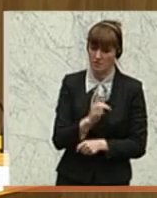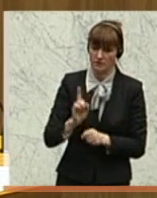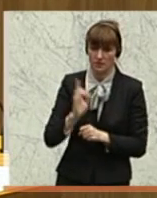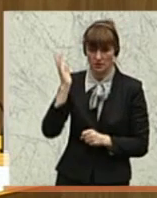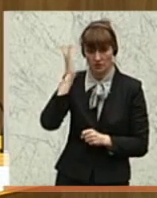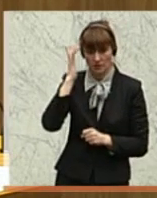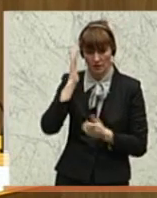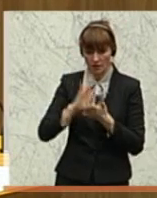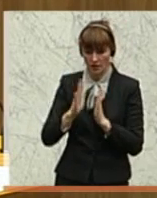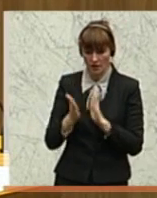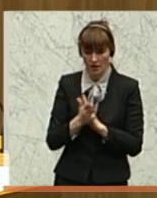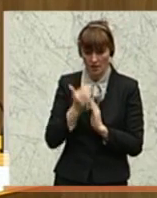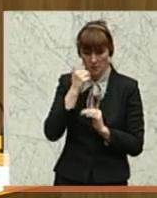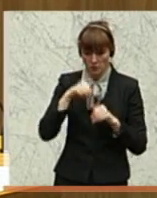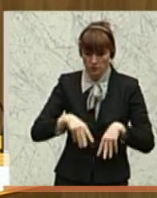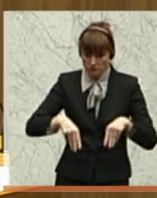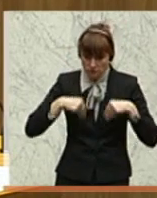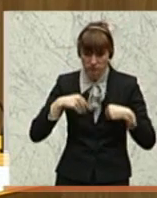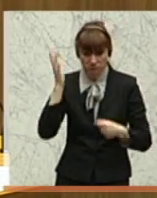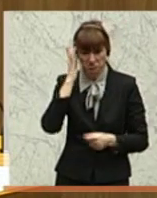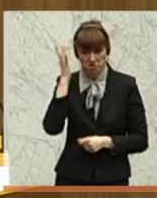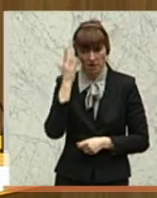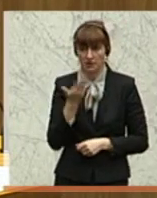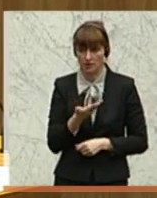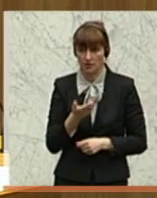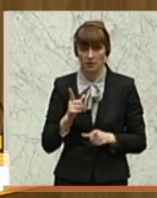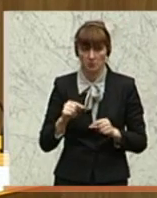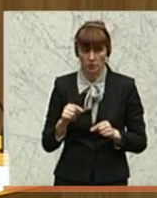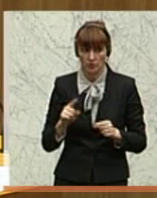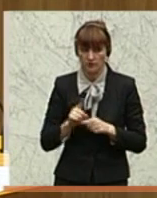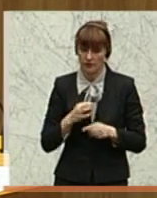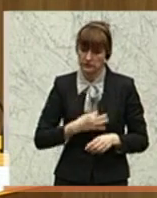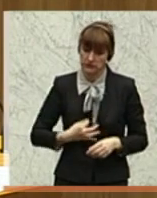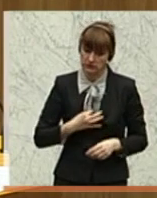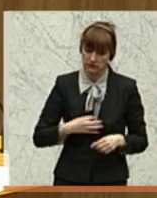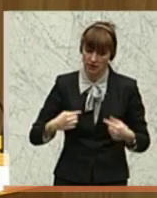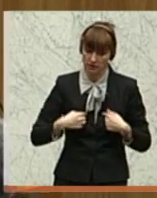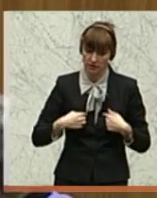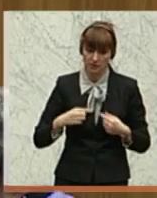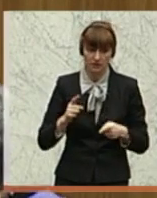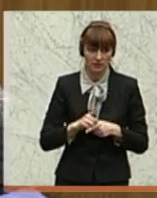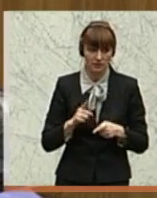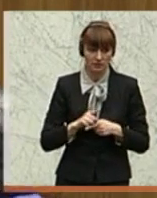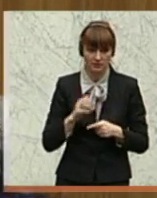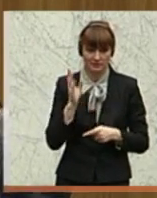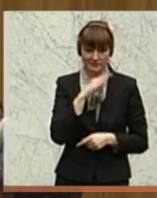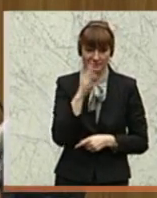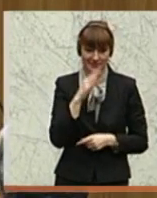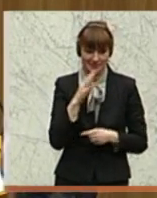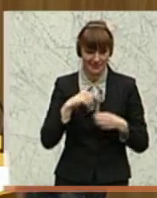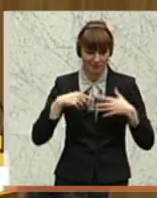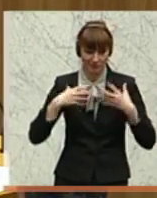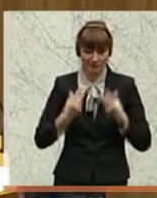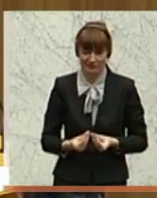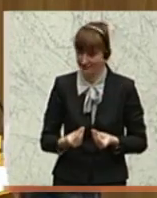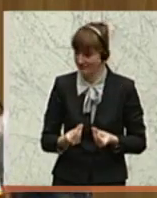Ehegatten zur Kenntnis nehmen muss. Das könnte zu einer seelischen Verstimmtheit beigetragen haben. Also das ist